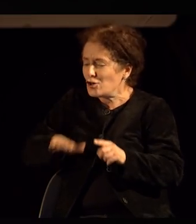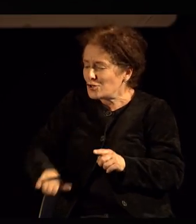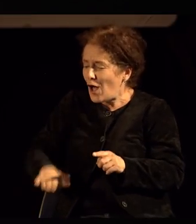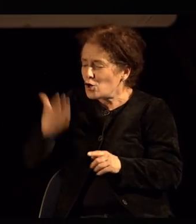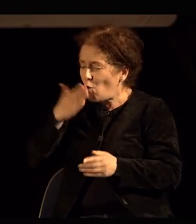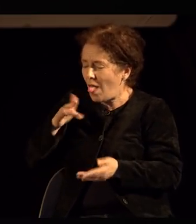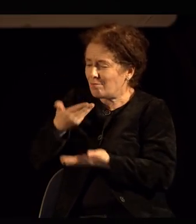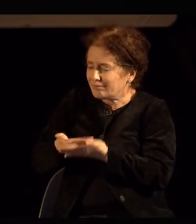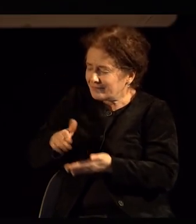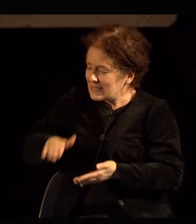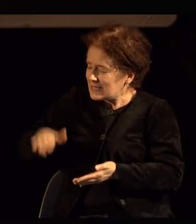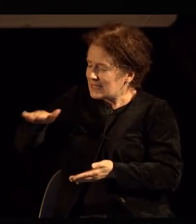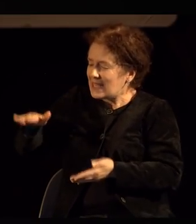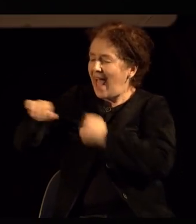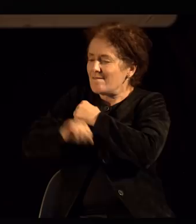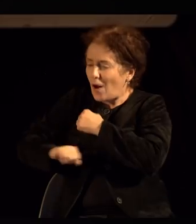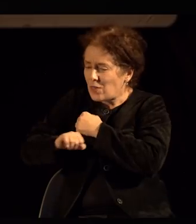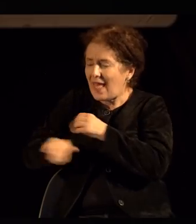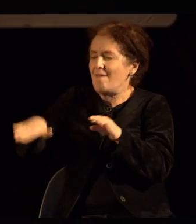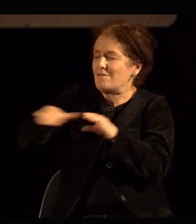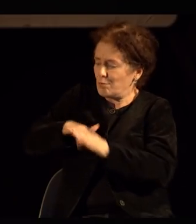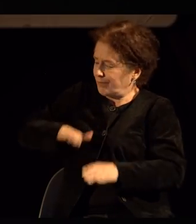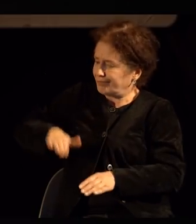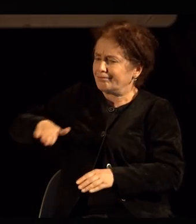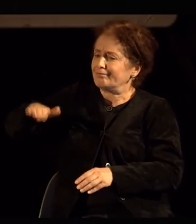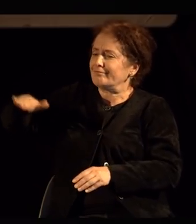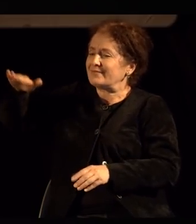школувањето, од факултето, од работењето и така натъка,